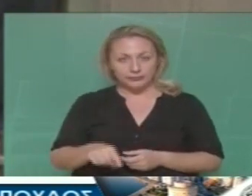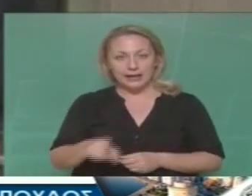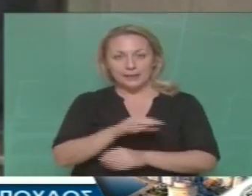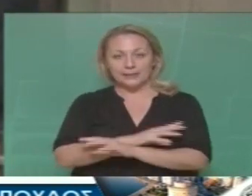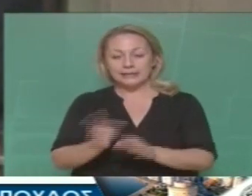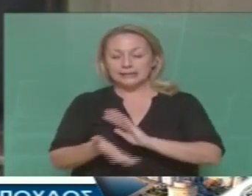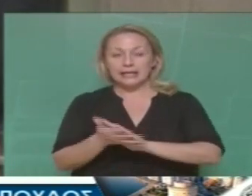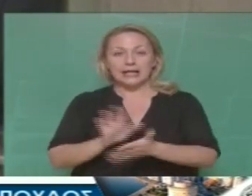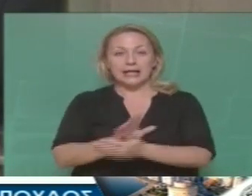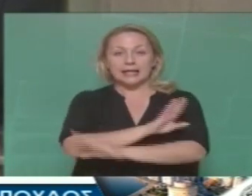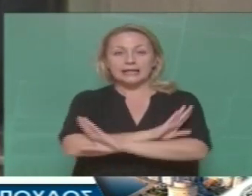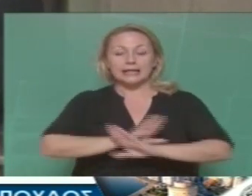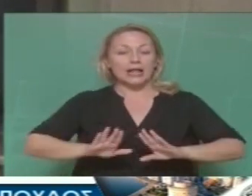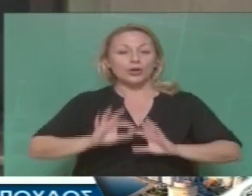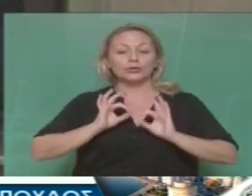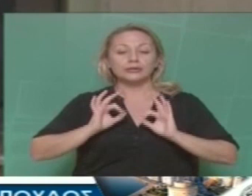ταφόπλακα